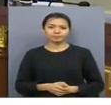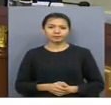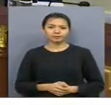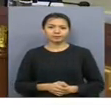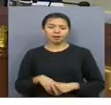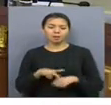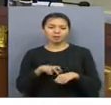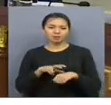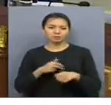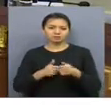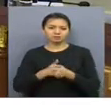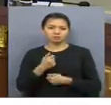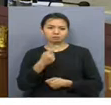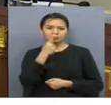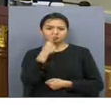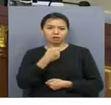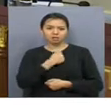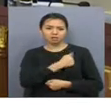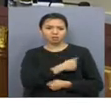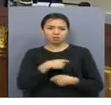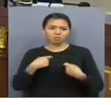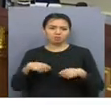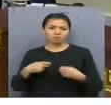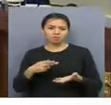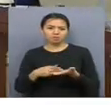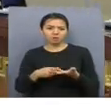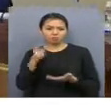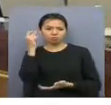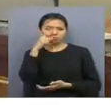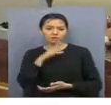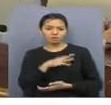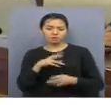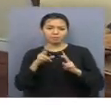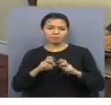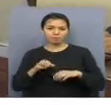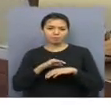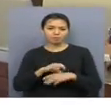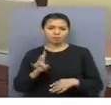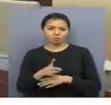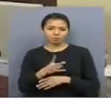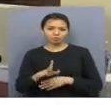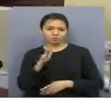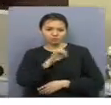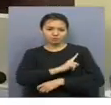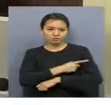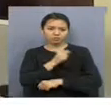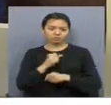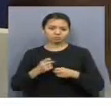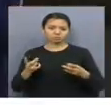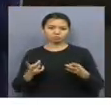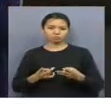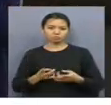Полиция департаментіне алқогольді үшіндіктерді заңсы сату фактілерін анықтау үшін жерейттік шараларды түнгі уақыттарда күшеті үшіндіктерді тапсырамын.